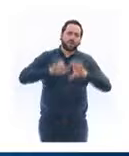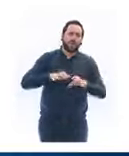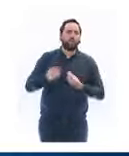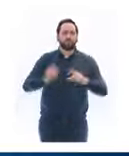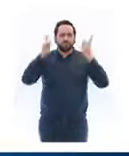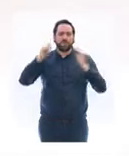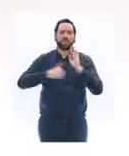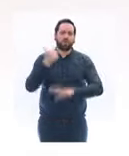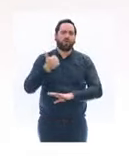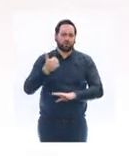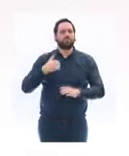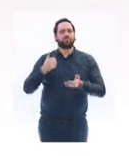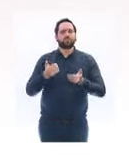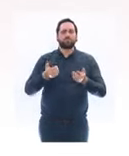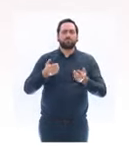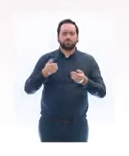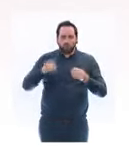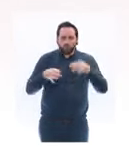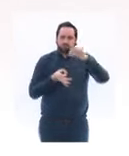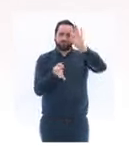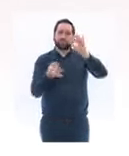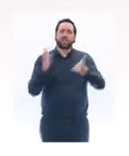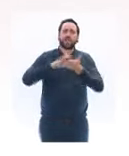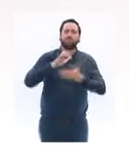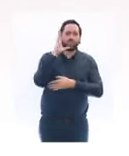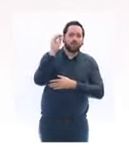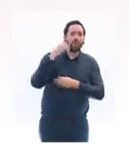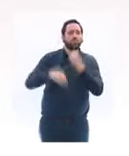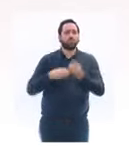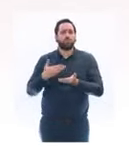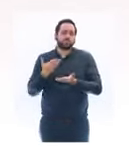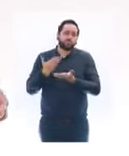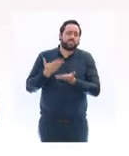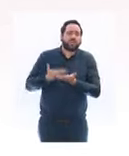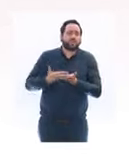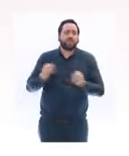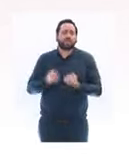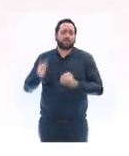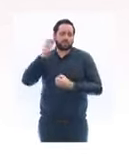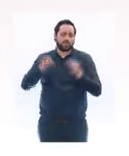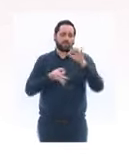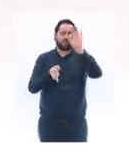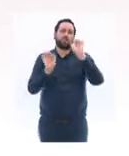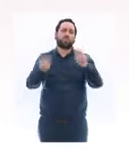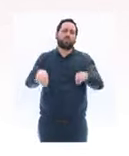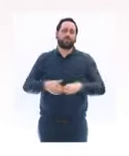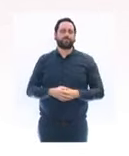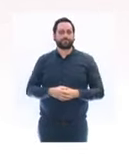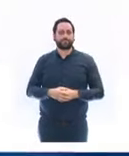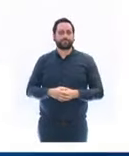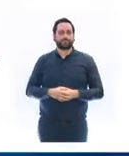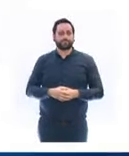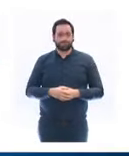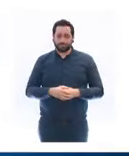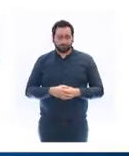ou tout autre justificatif d'activité professionnelle. Une amende forfaitaire de 135 euros